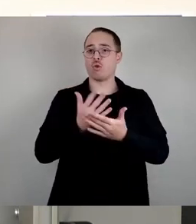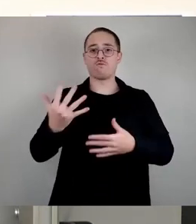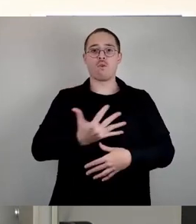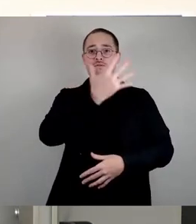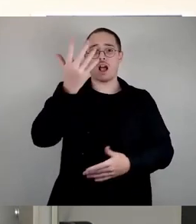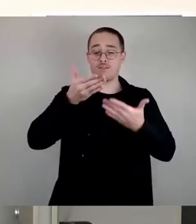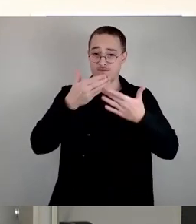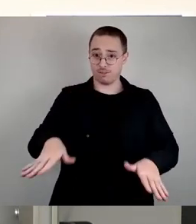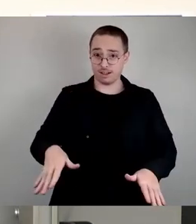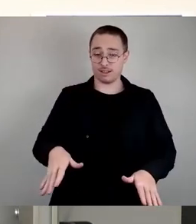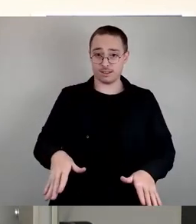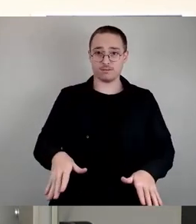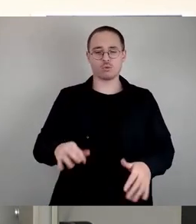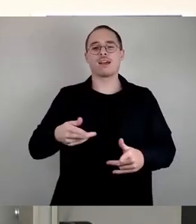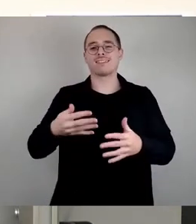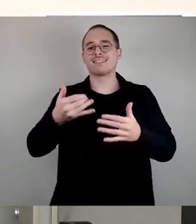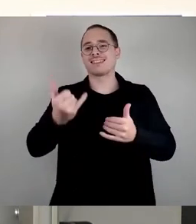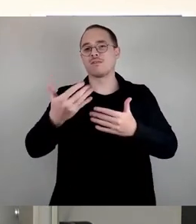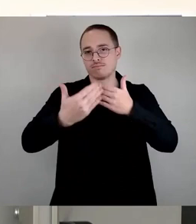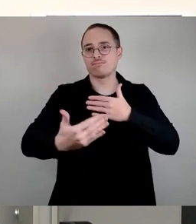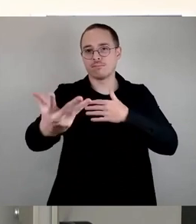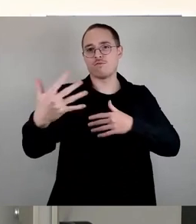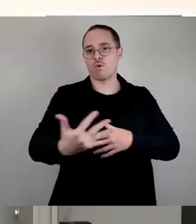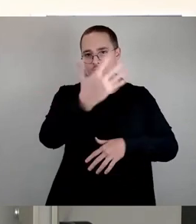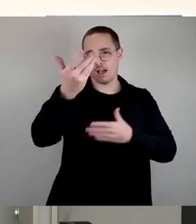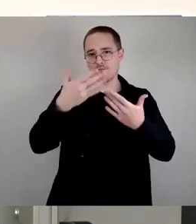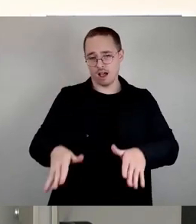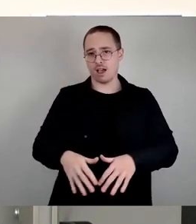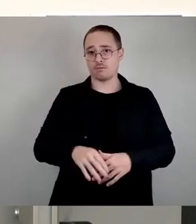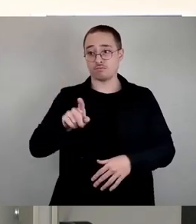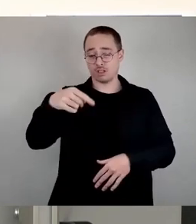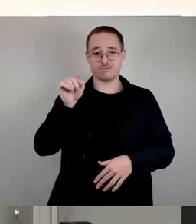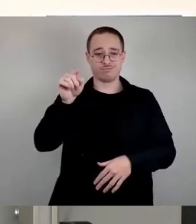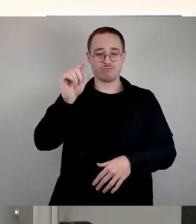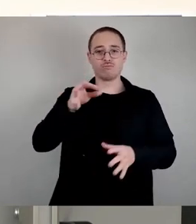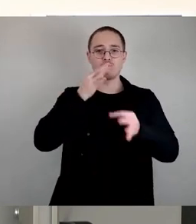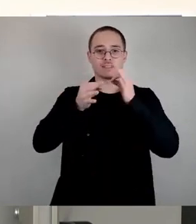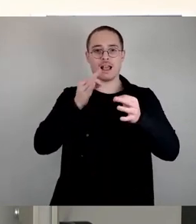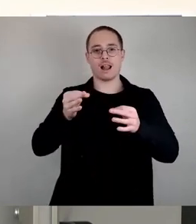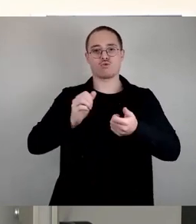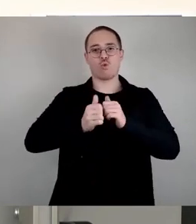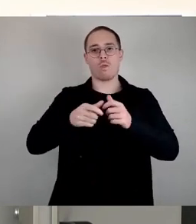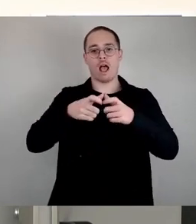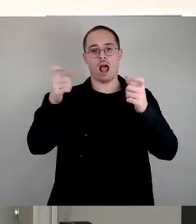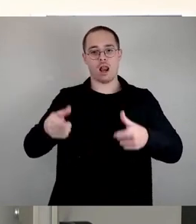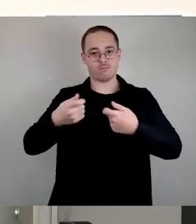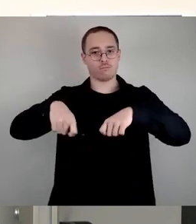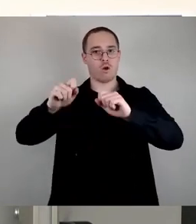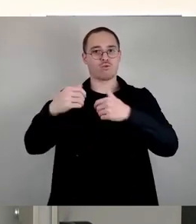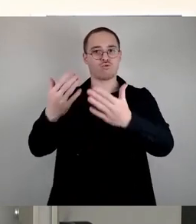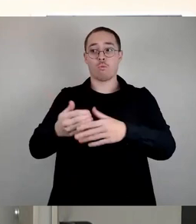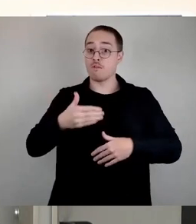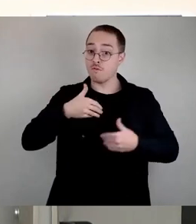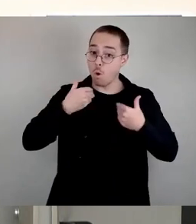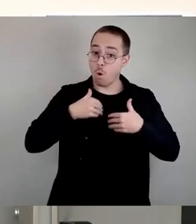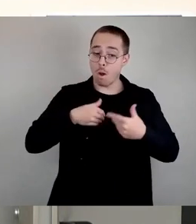und danach errichtet wird. Wir freuen uns alle in Glotsche darüber, dass sie kommt und dann die Kinder weiter dort ihren Sport machen können.